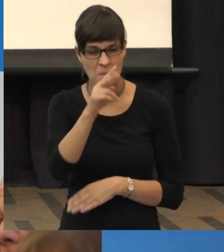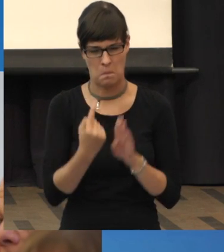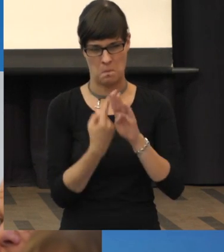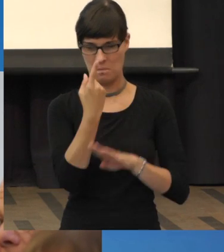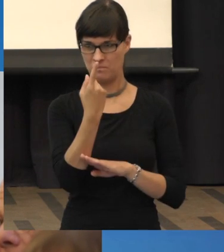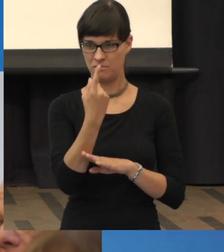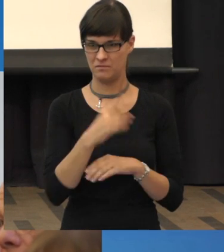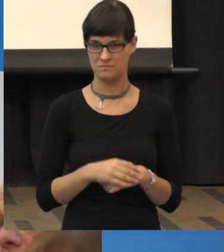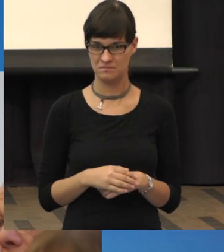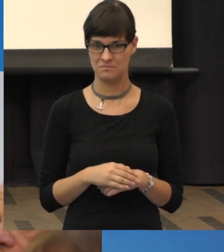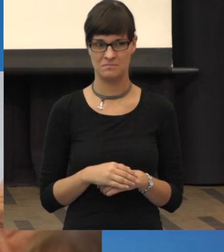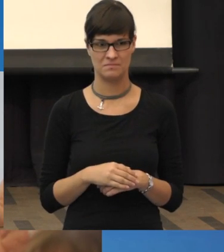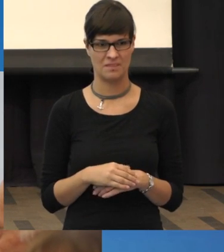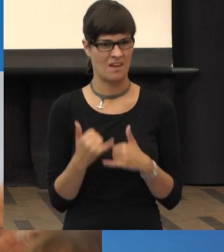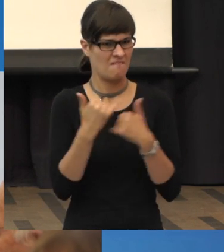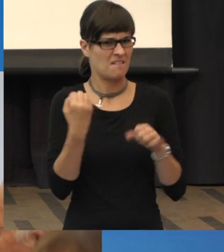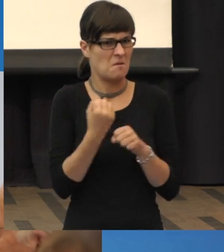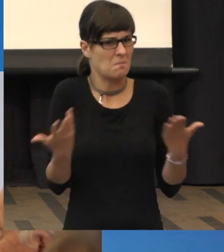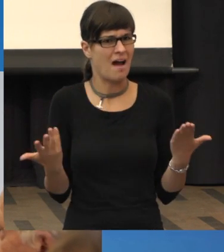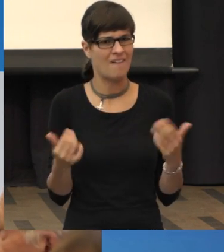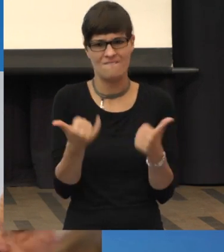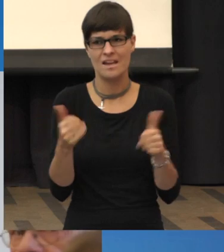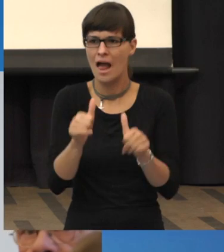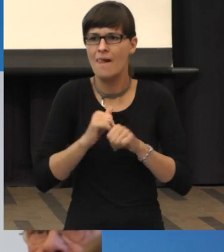irgendwas, was kann man da noch machen?